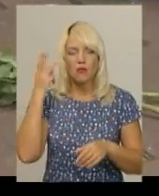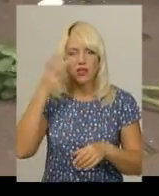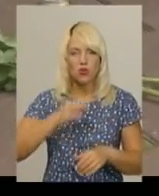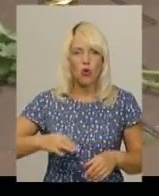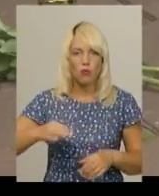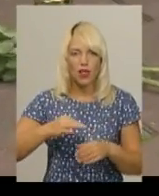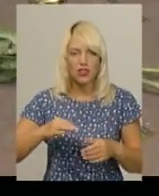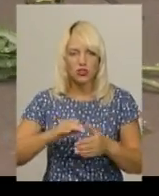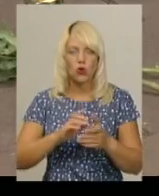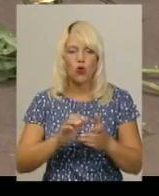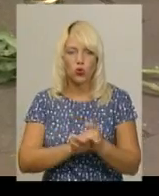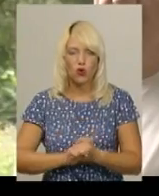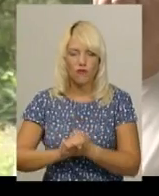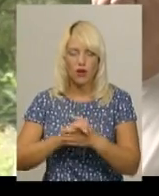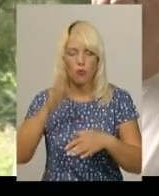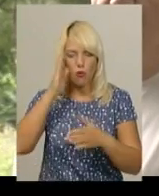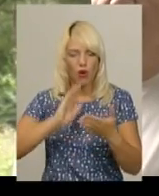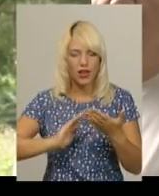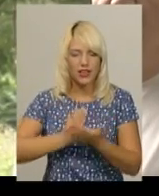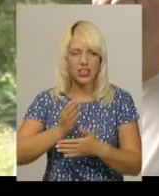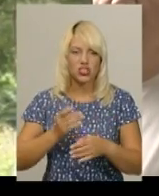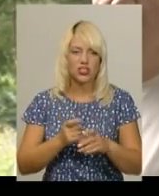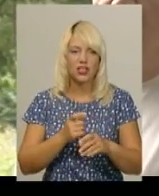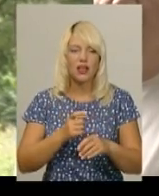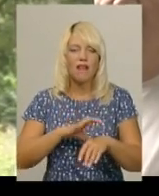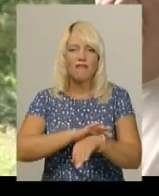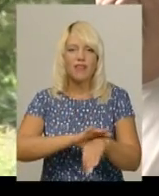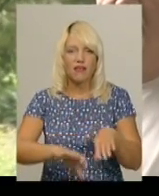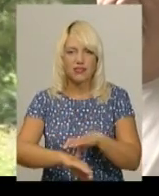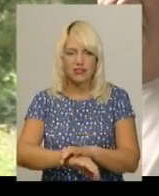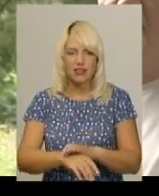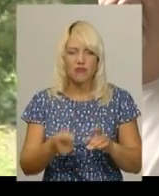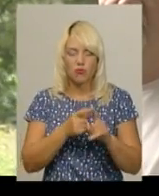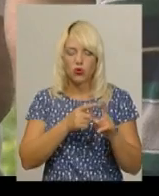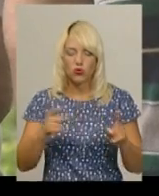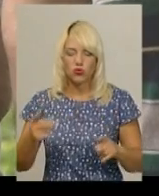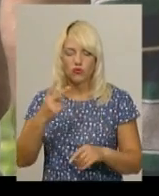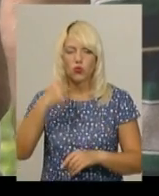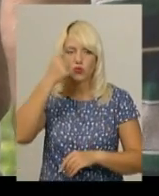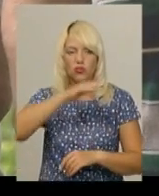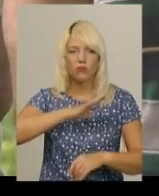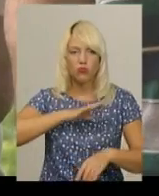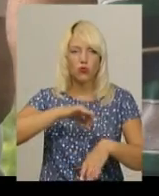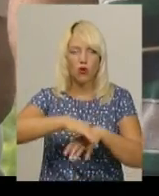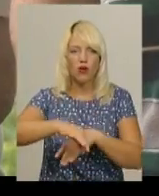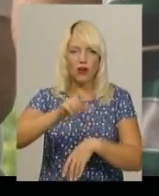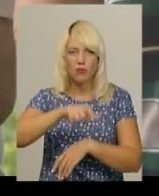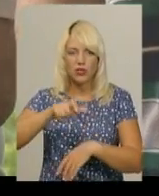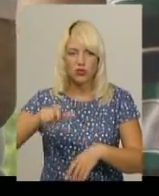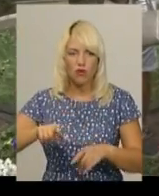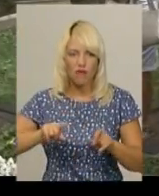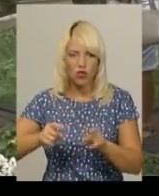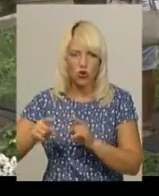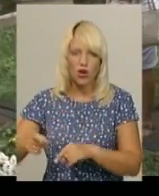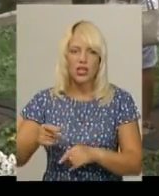в'язнів, репресованих та членів їхніх сімей Кузьми Матвіюка, на Хмельниччині упродовж двох років було репресовано майже 16 тисяч людей.